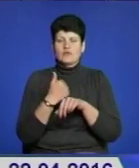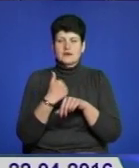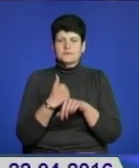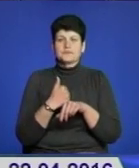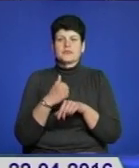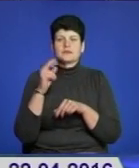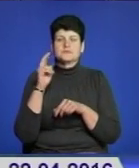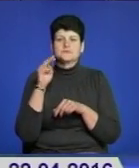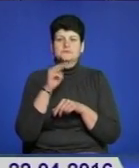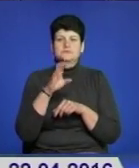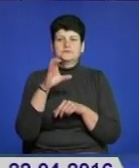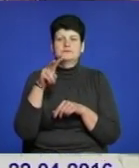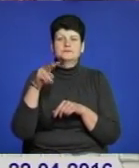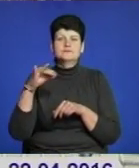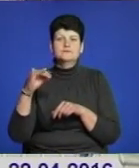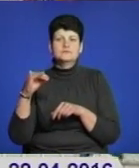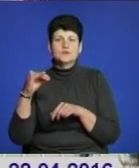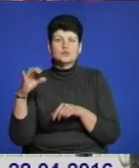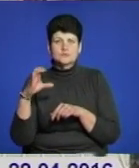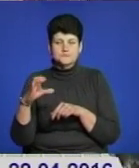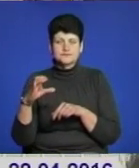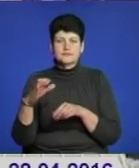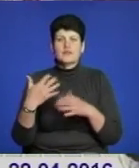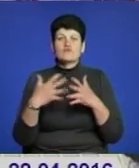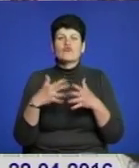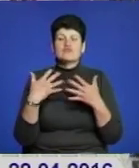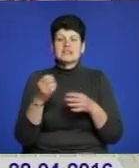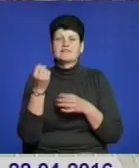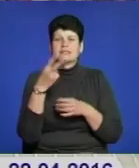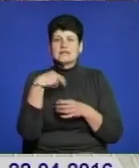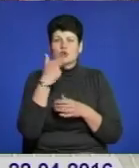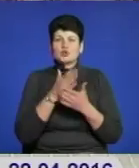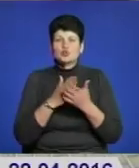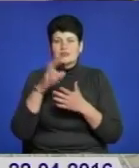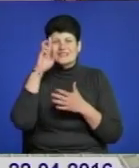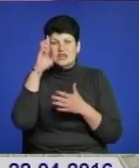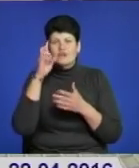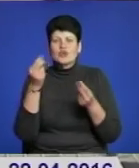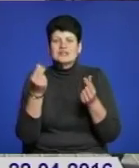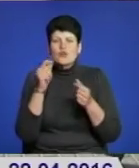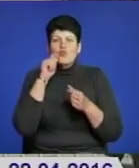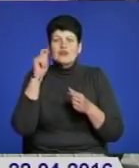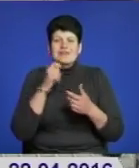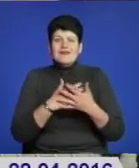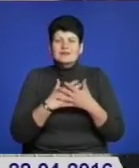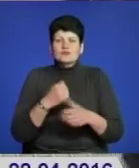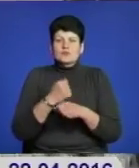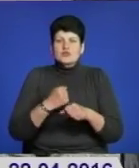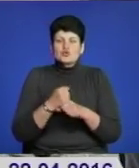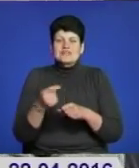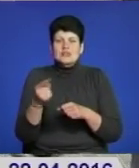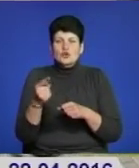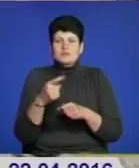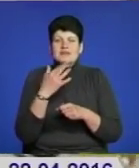казначейства Тетяни Слюс. Вже понад 12 років Служба державного казначейства України активно співпрацює з